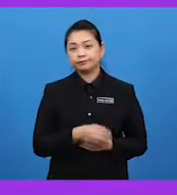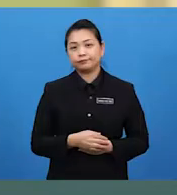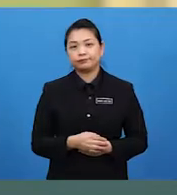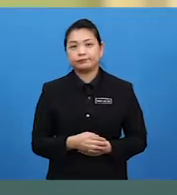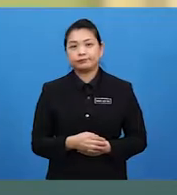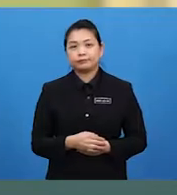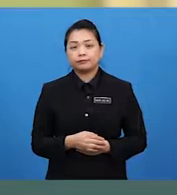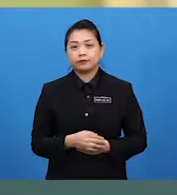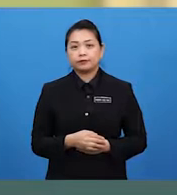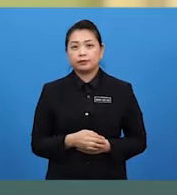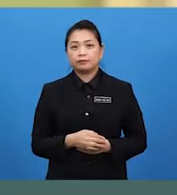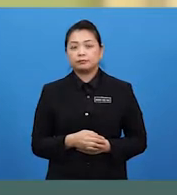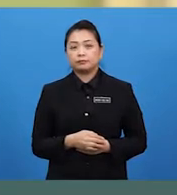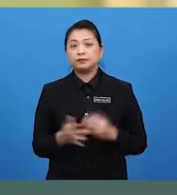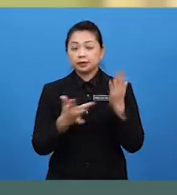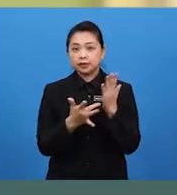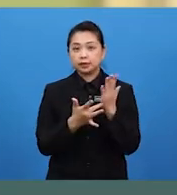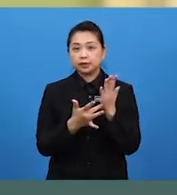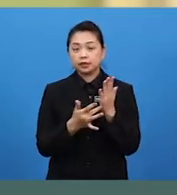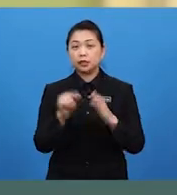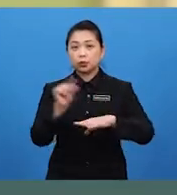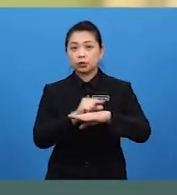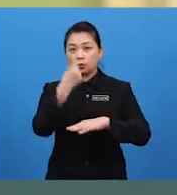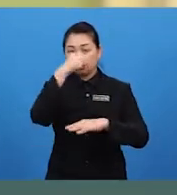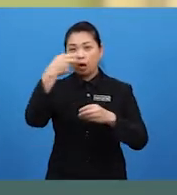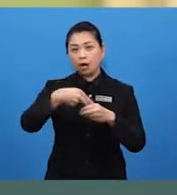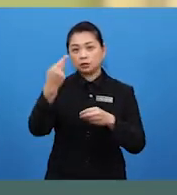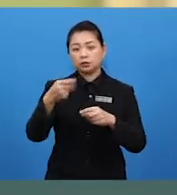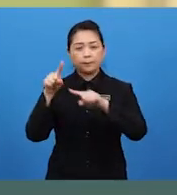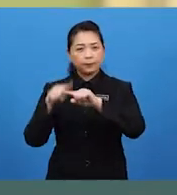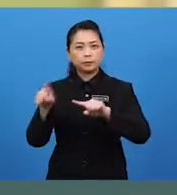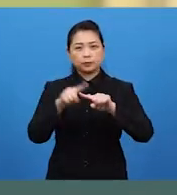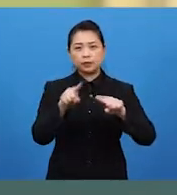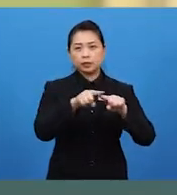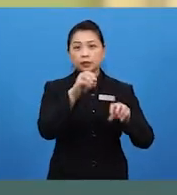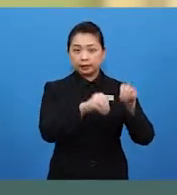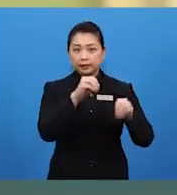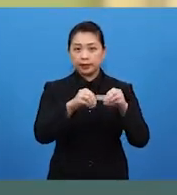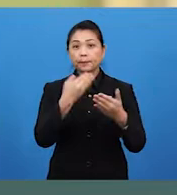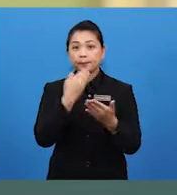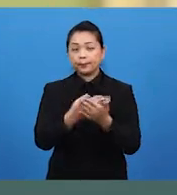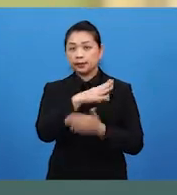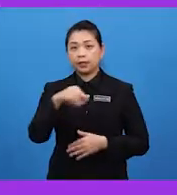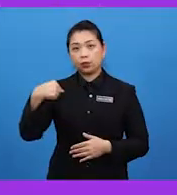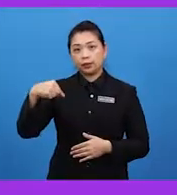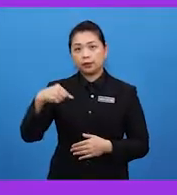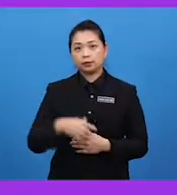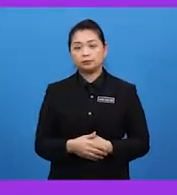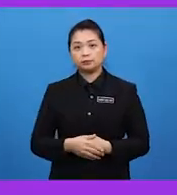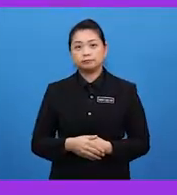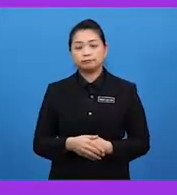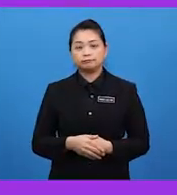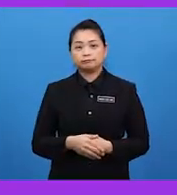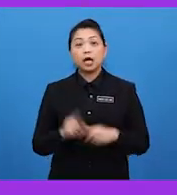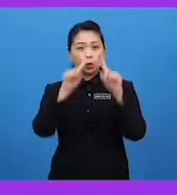Teknik ini telah kita gunakan untuk menghasilkan pelbagai tanaman yang baik dan berkualifikasi. Kuis.